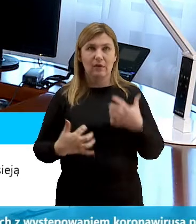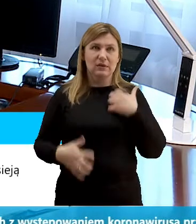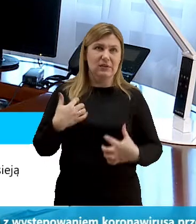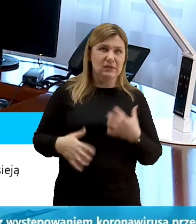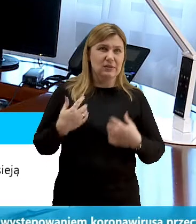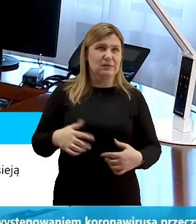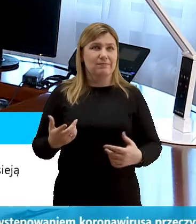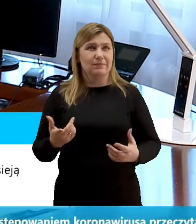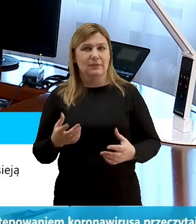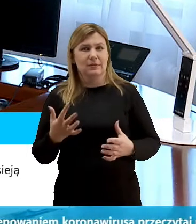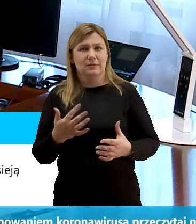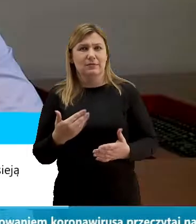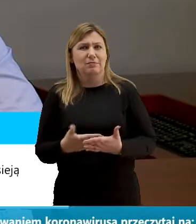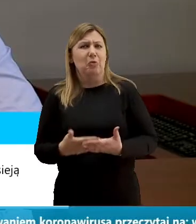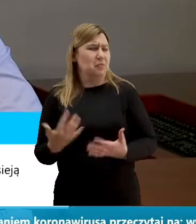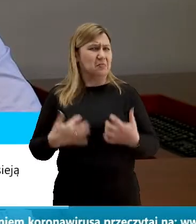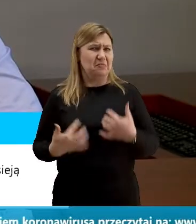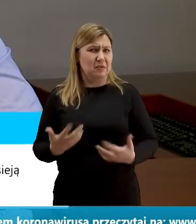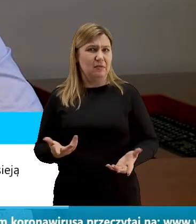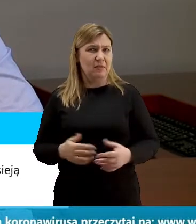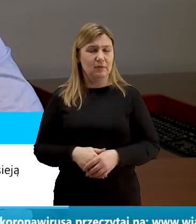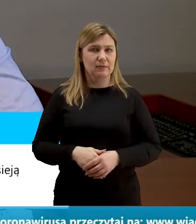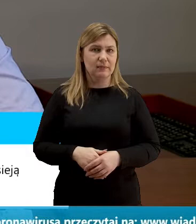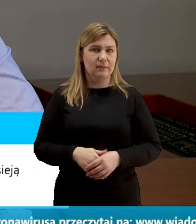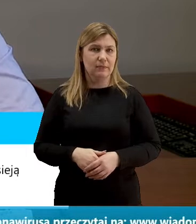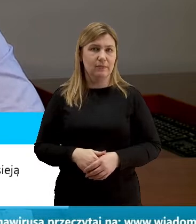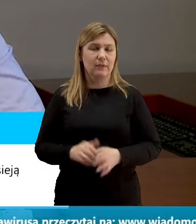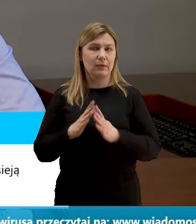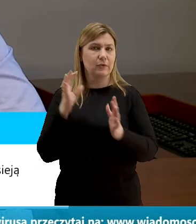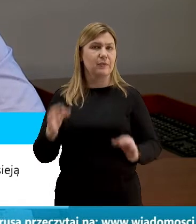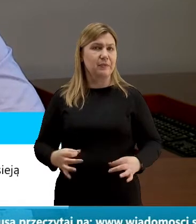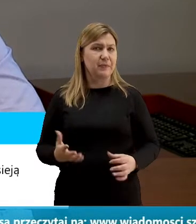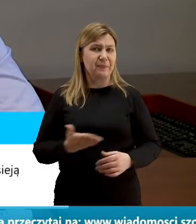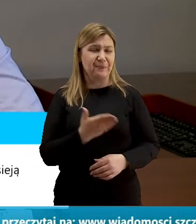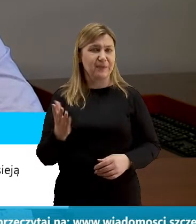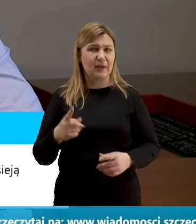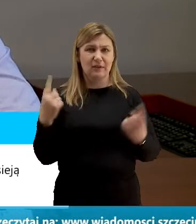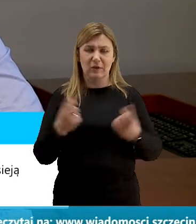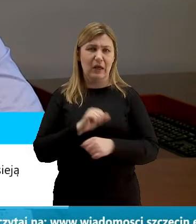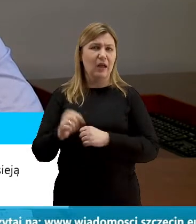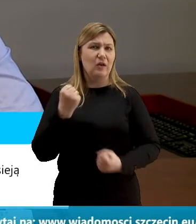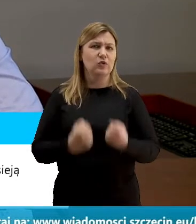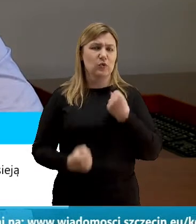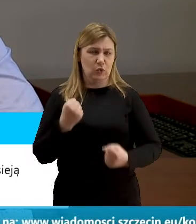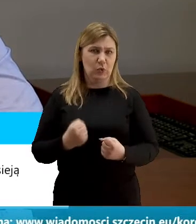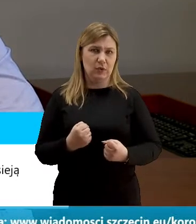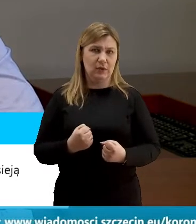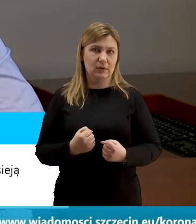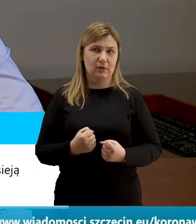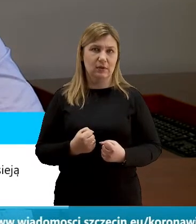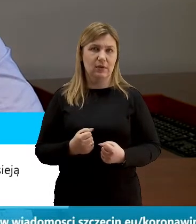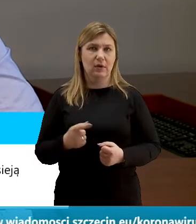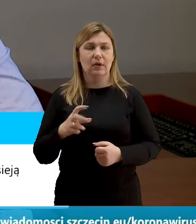panikę proszę państwa sytuacja jest nietypowa sytuacja może budzić